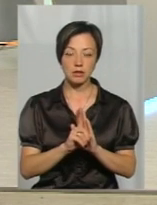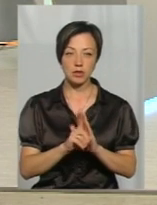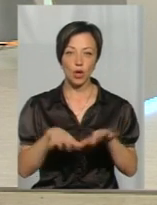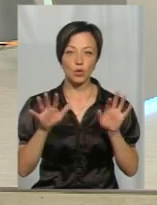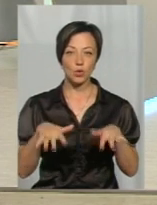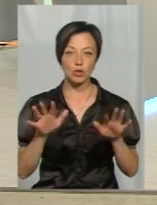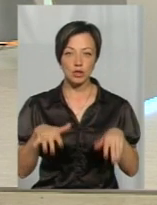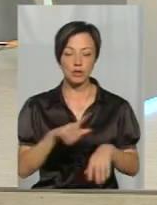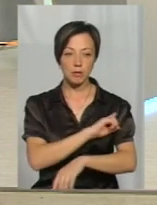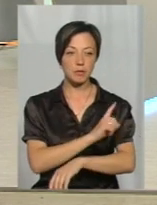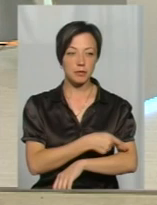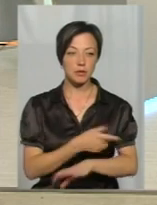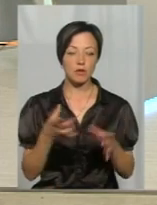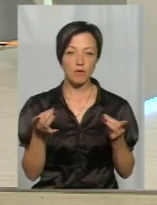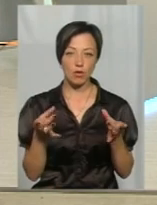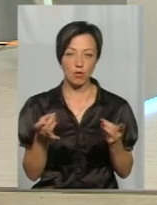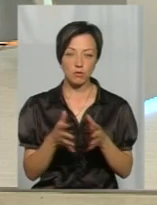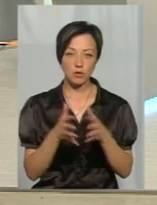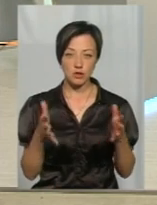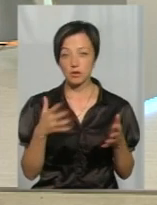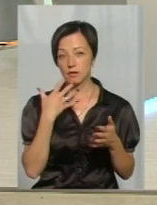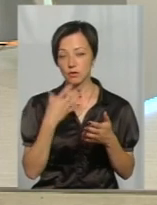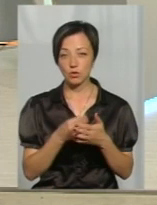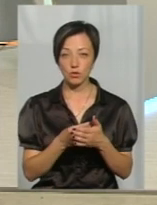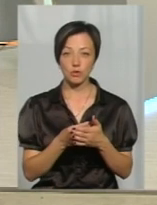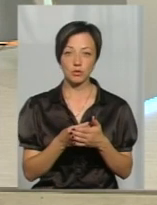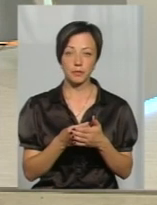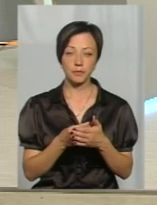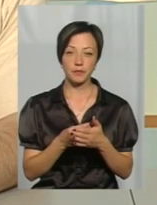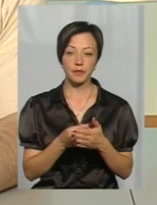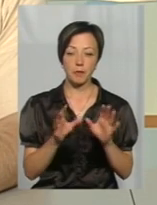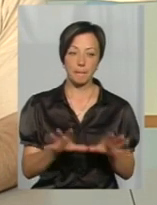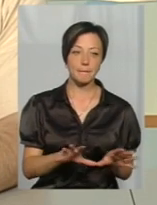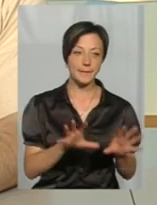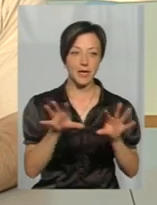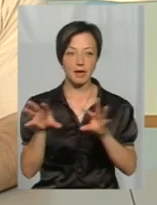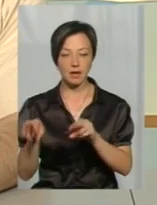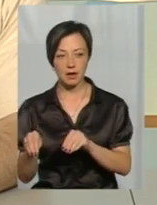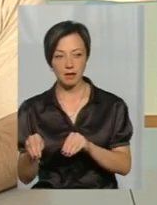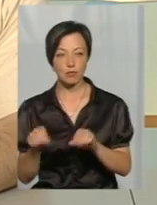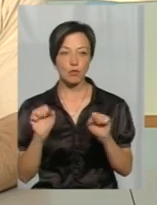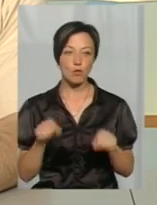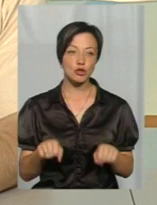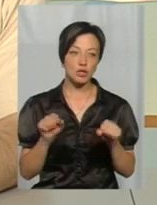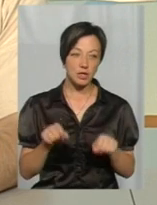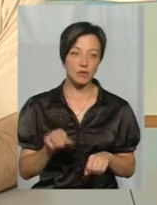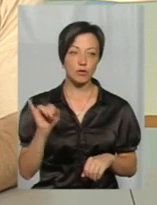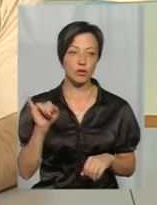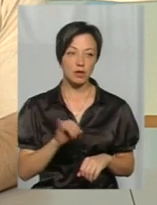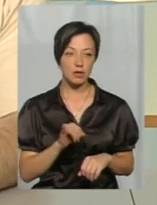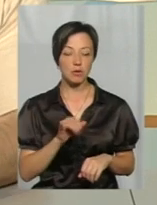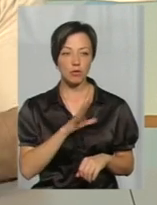дощі, більше вологі, він свою, значить, повів міграцію. Ну, можливо, він і був